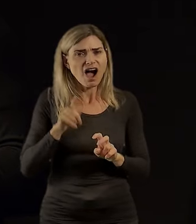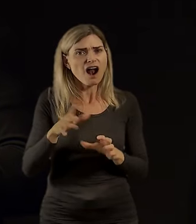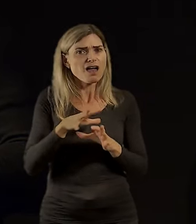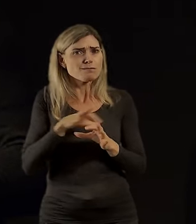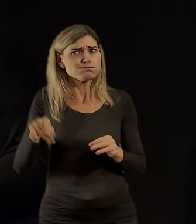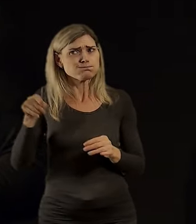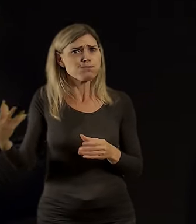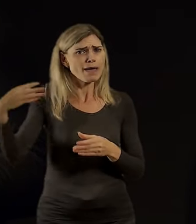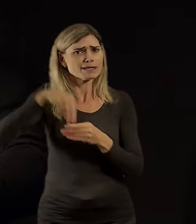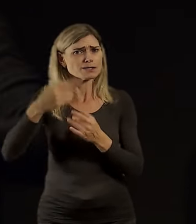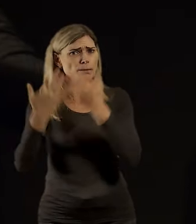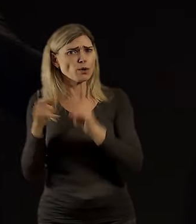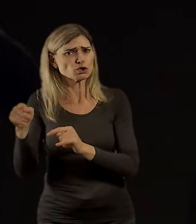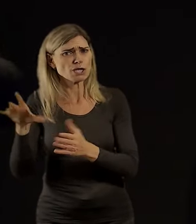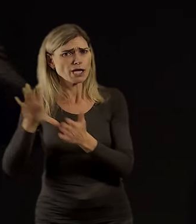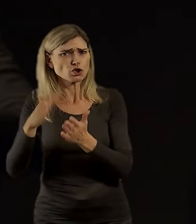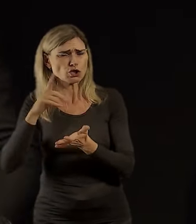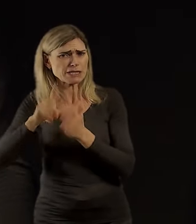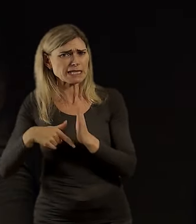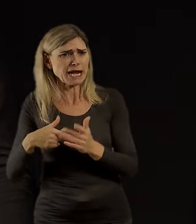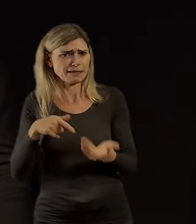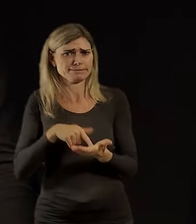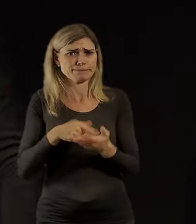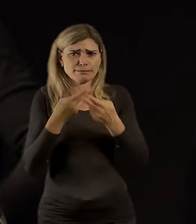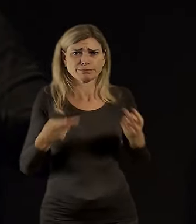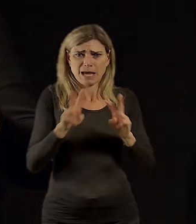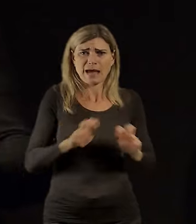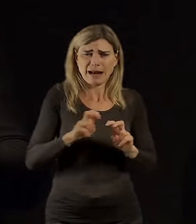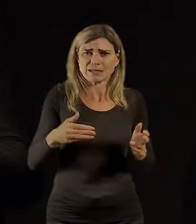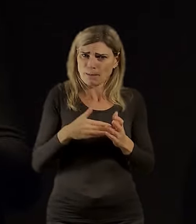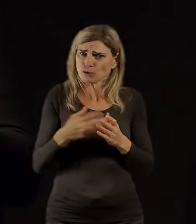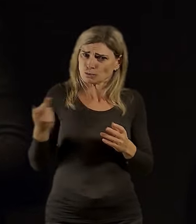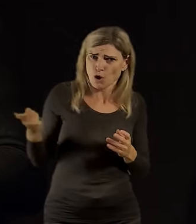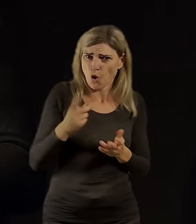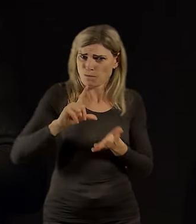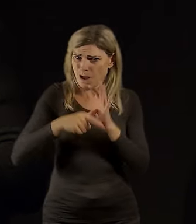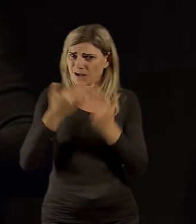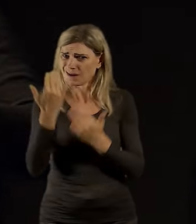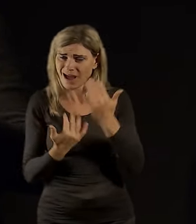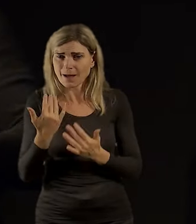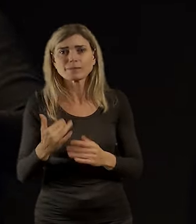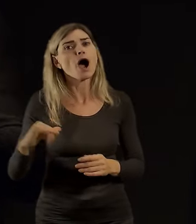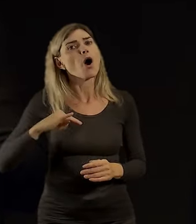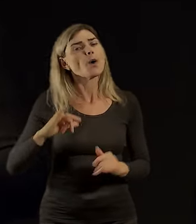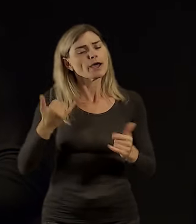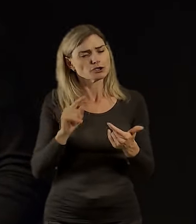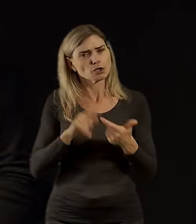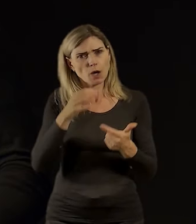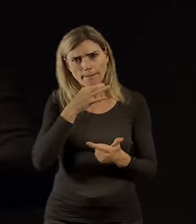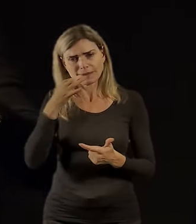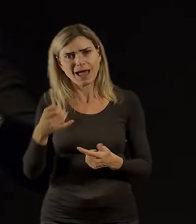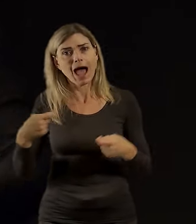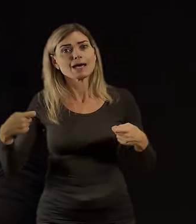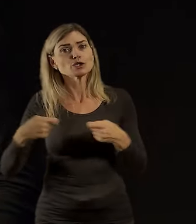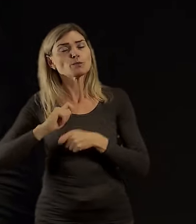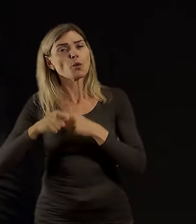dostatečně přesná. A potom tady otázka opět na pane náměstky, jak vypadá ta spolupráce v současnosti, protože se nějakým způsobem ještě